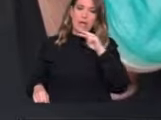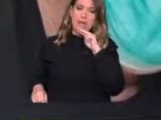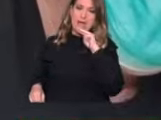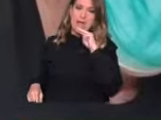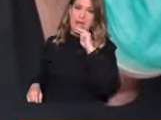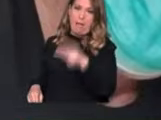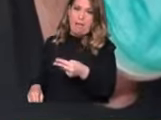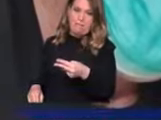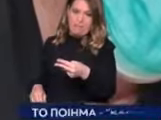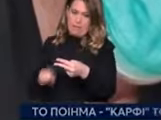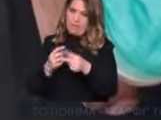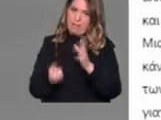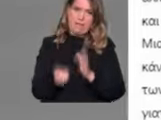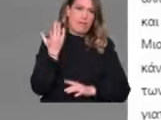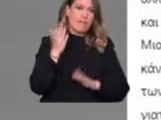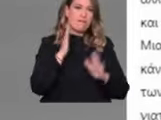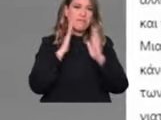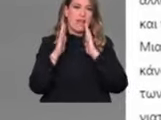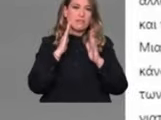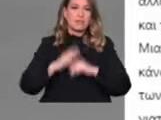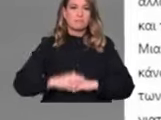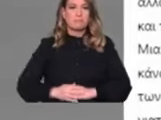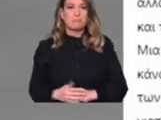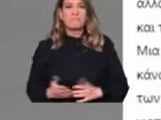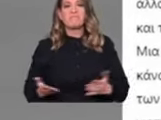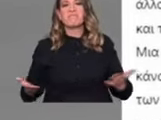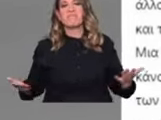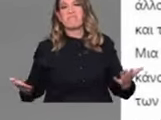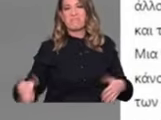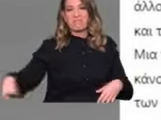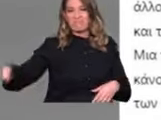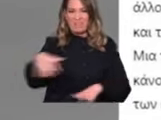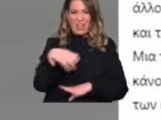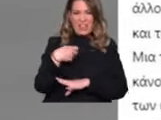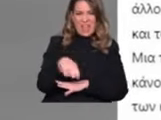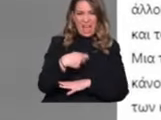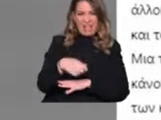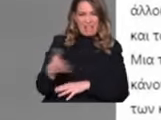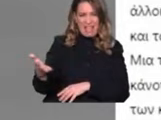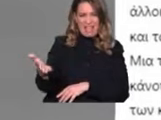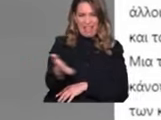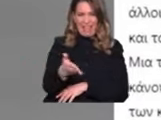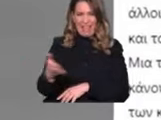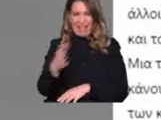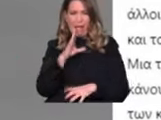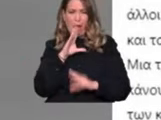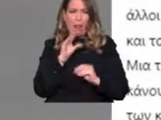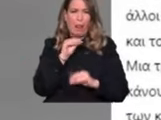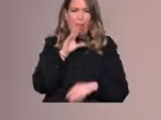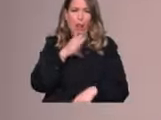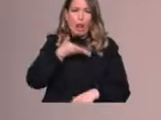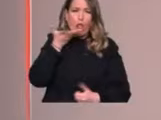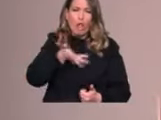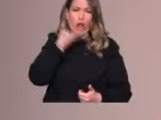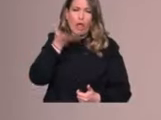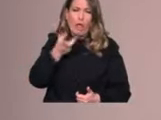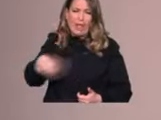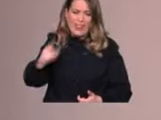καρφή μέσω social media. Μικροί άνθρωποι στις μεγάλες αίθουσες φροντίζουν να μιλούν για ό,τι πιο πολλοί δεν ξέρουν.